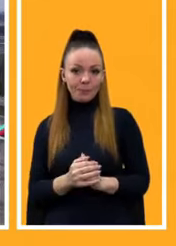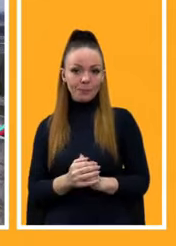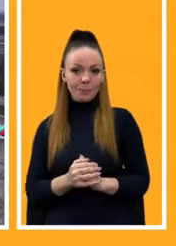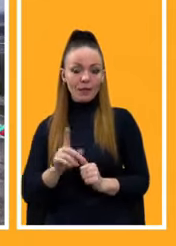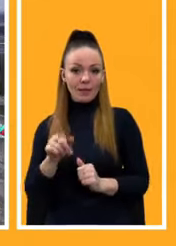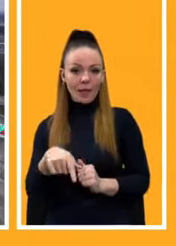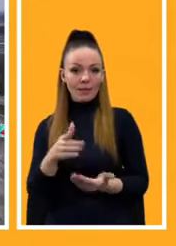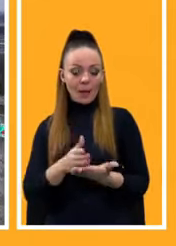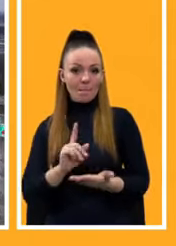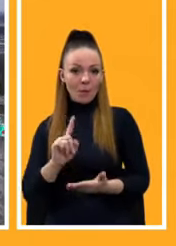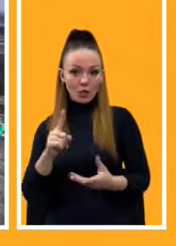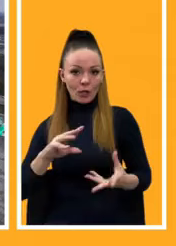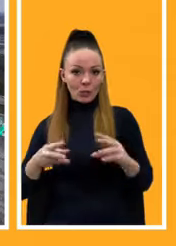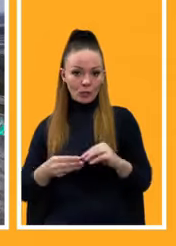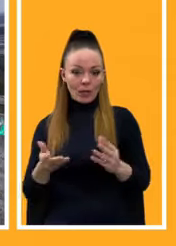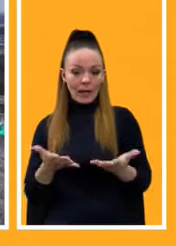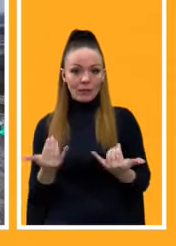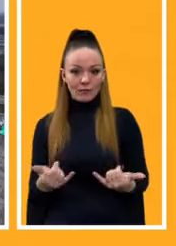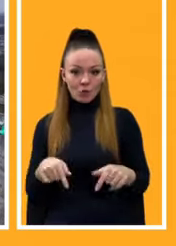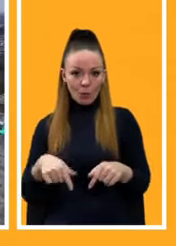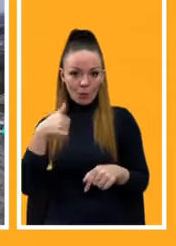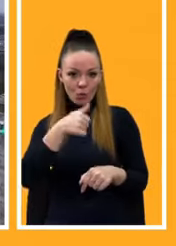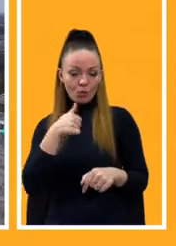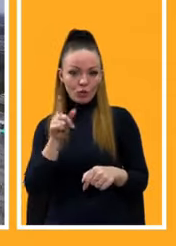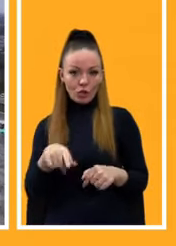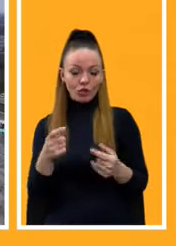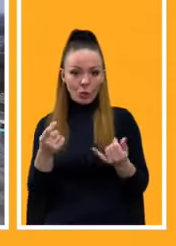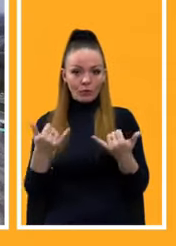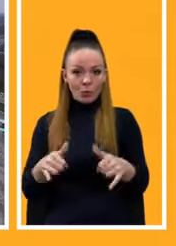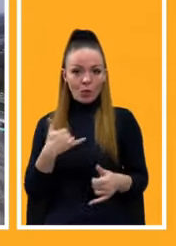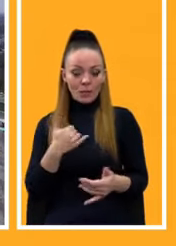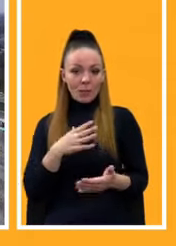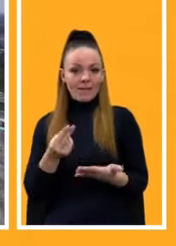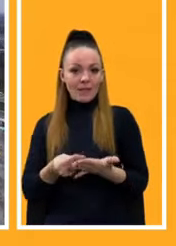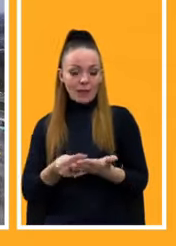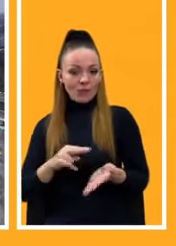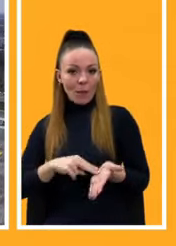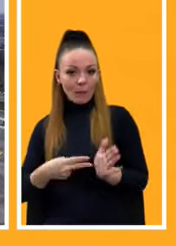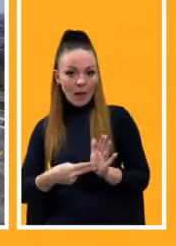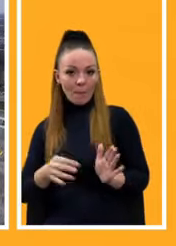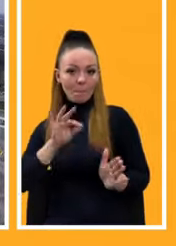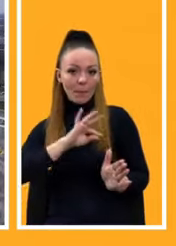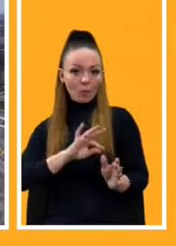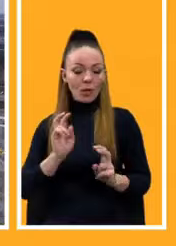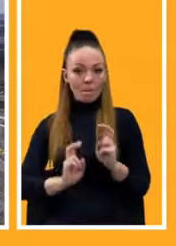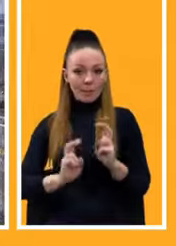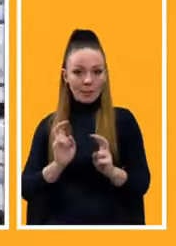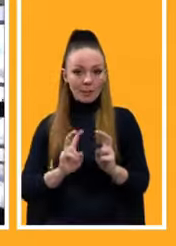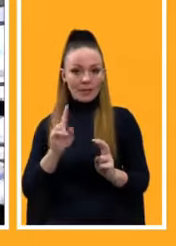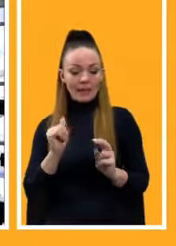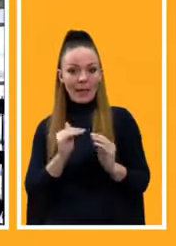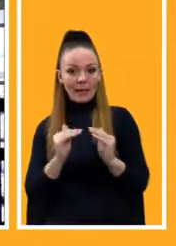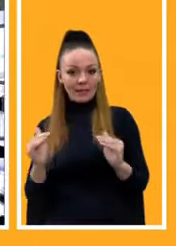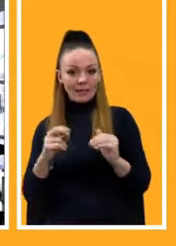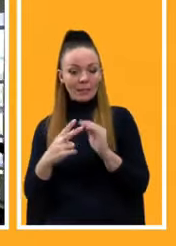навіть є перші результати, які в нас в цьому році, вони теж трохи здивували. У нас був фінансовий план прибуток підприємства на рівні 17